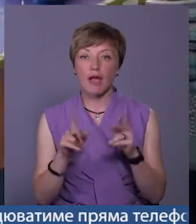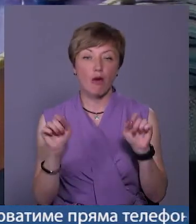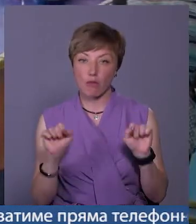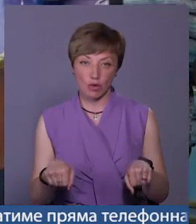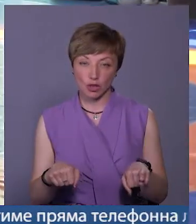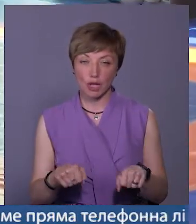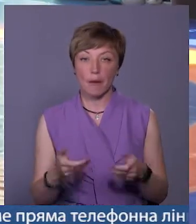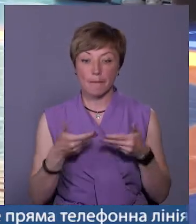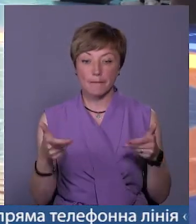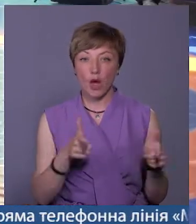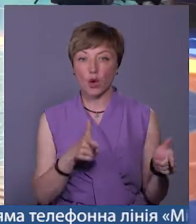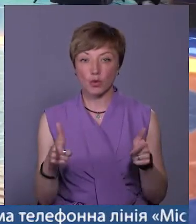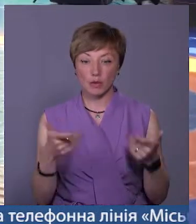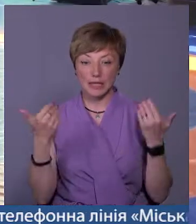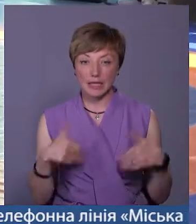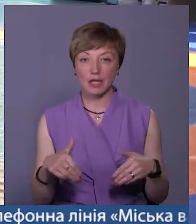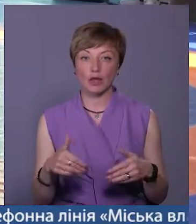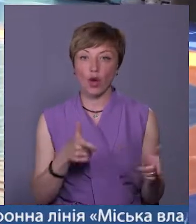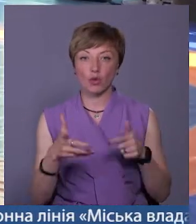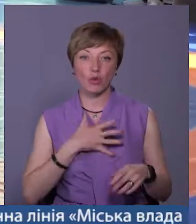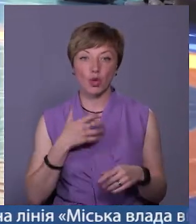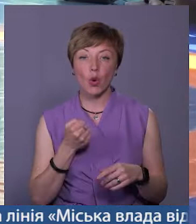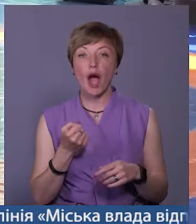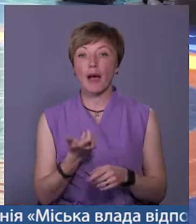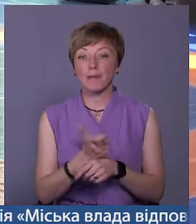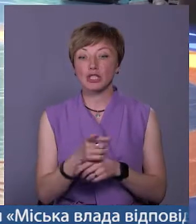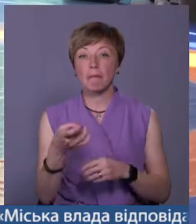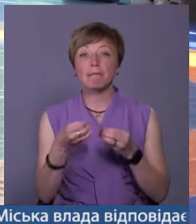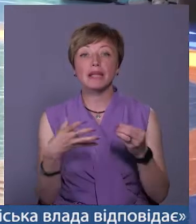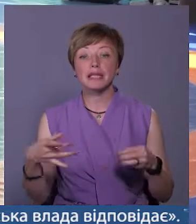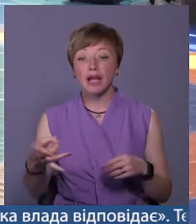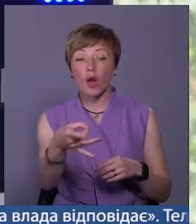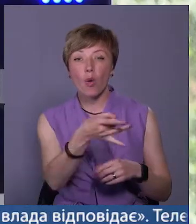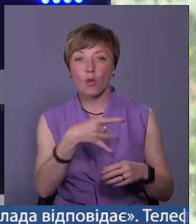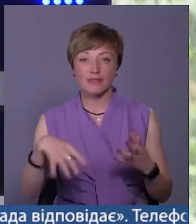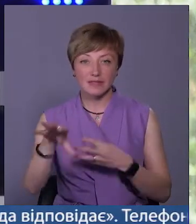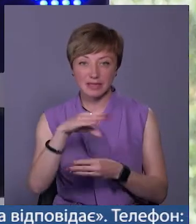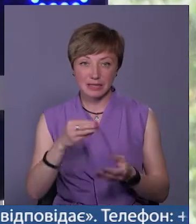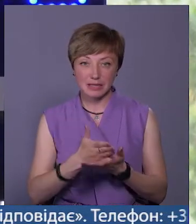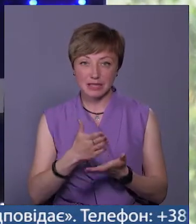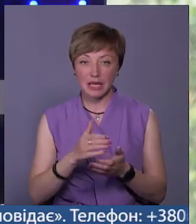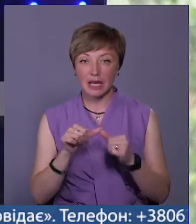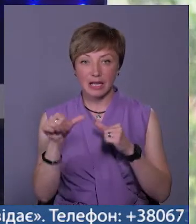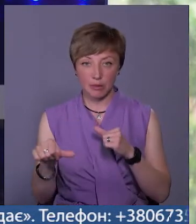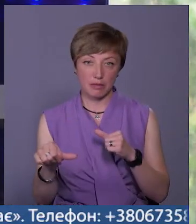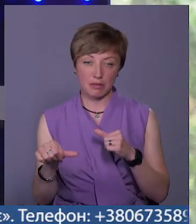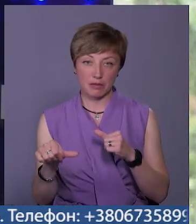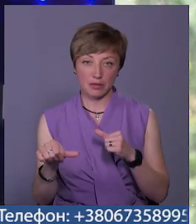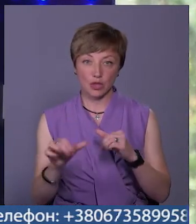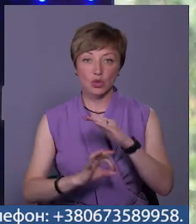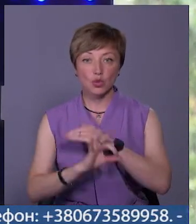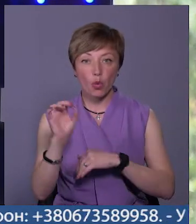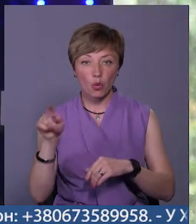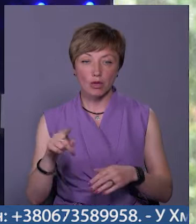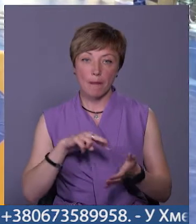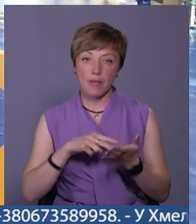може. Ми готуємо тіло, готуємо дух. Підже 15 регіонів, майже всі регіони представлені, крім Сходу.